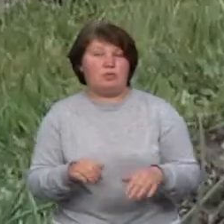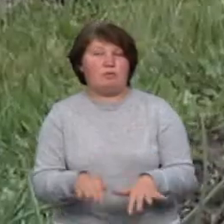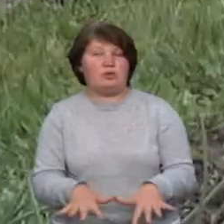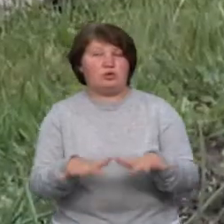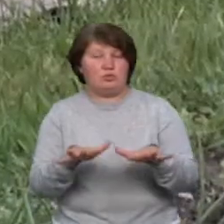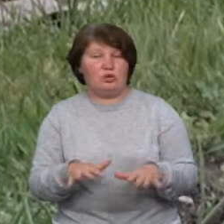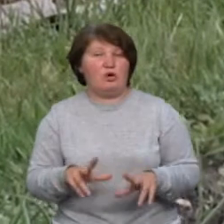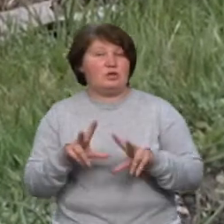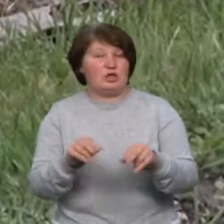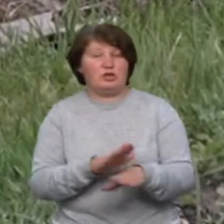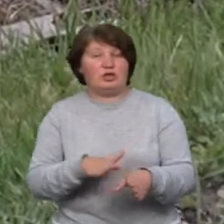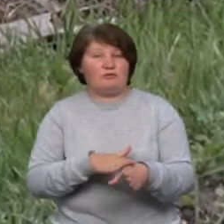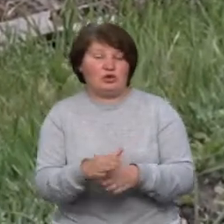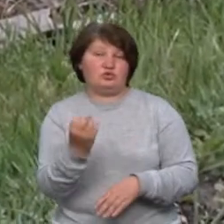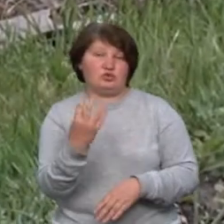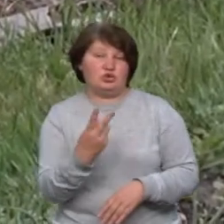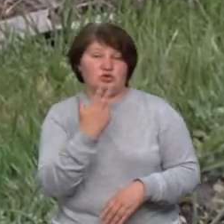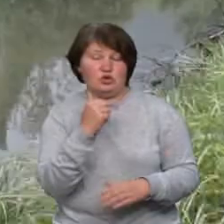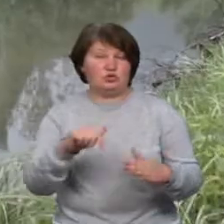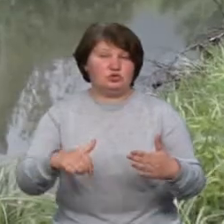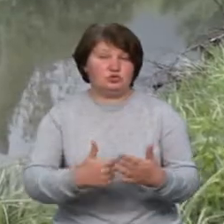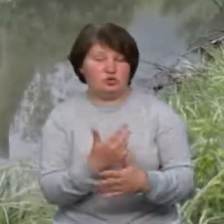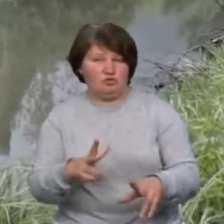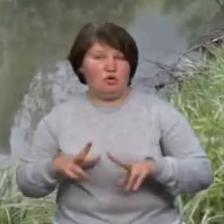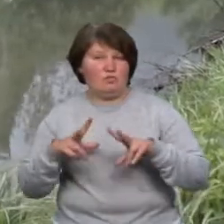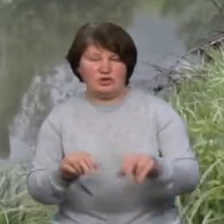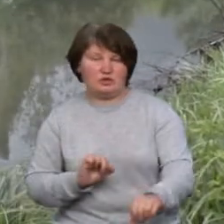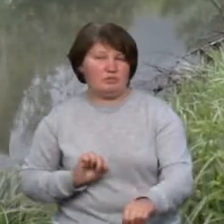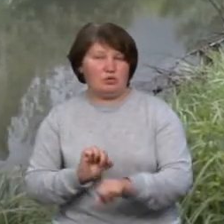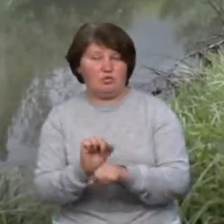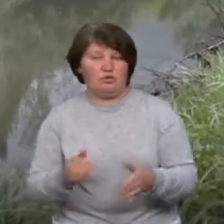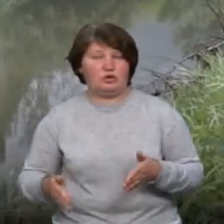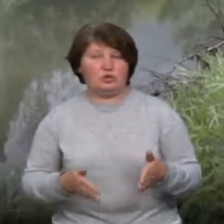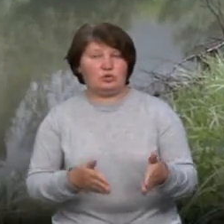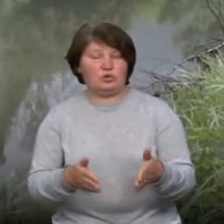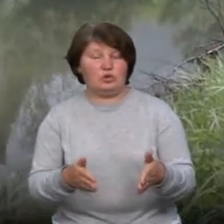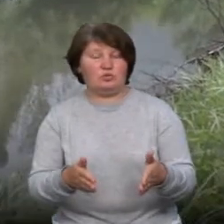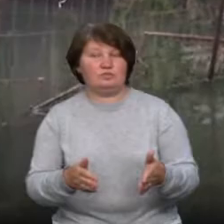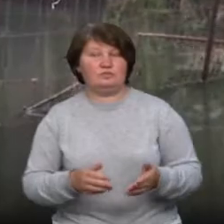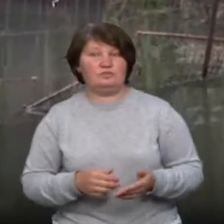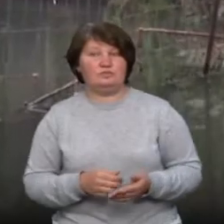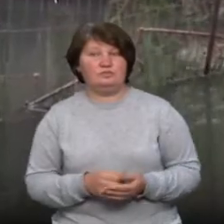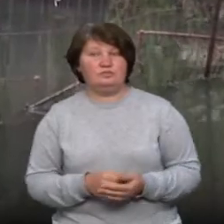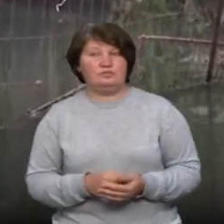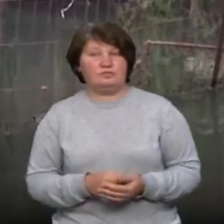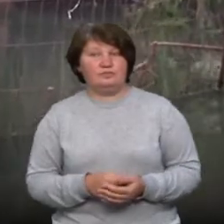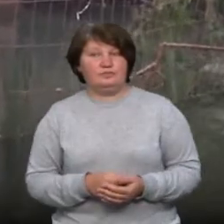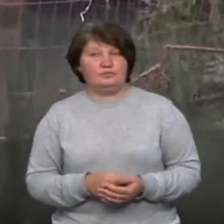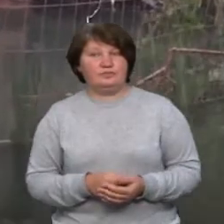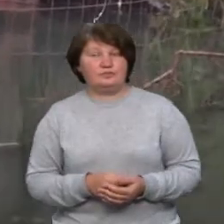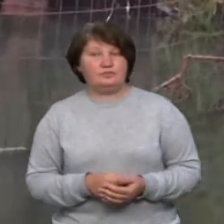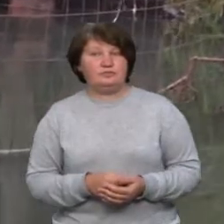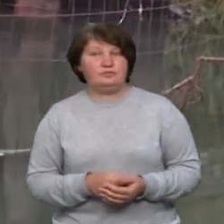виконала, тож 14 червня люди знову обіцяють заблокувати дорогу. Наталія Олексінко, Назар Вінтонюк, новини на Суспільному,